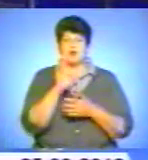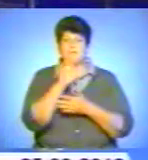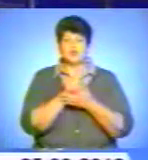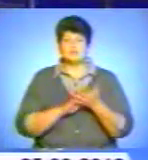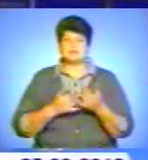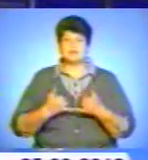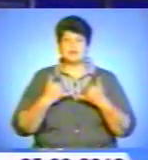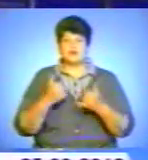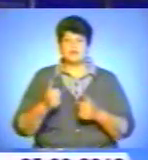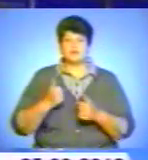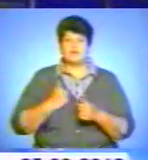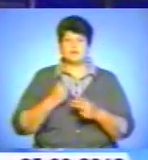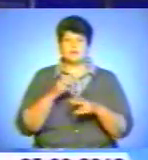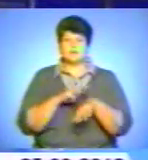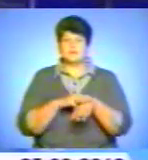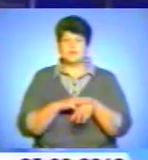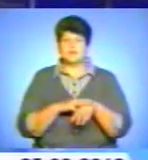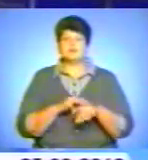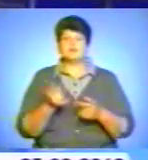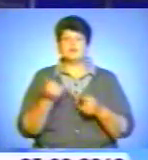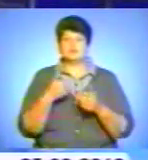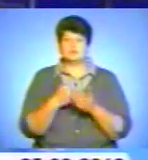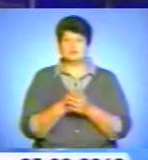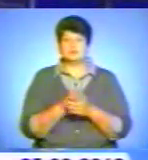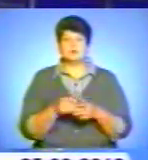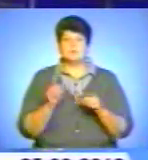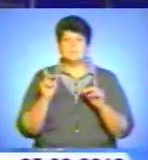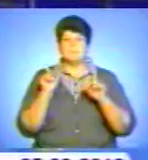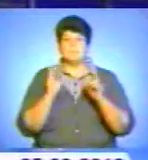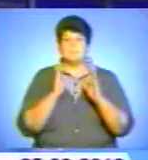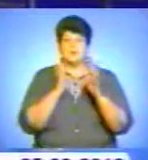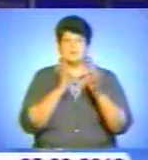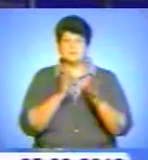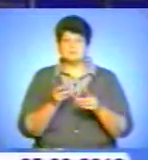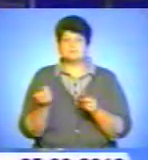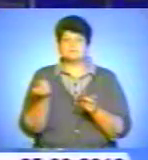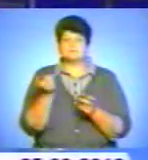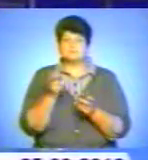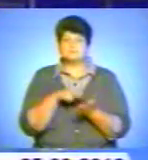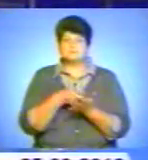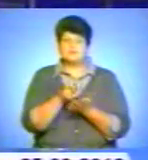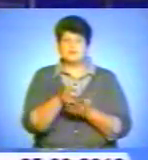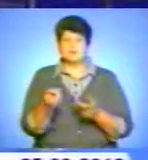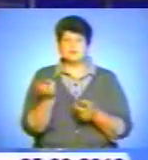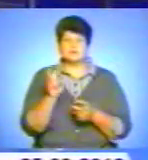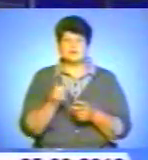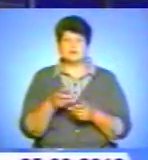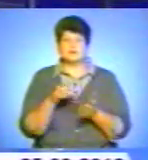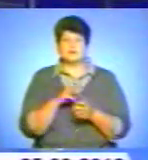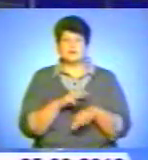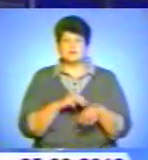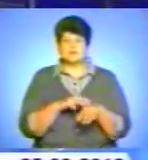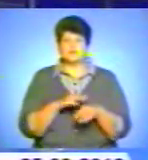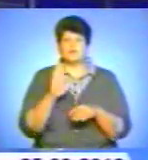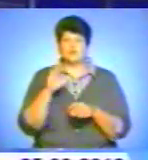військовослужбовців та правоохоронців. До паломництва долучились представники Збройних сил, співробітники Міністерств внутрішніх справ та